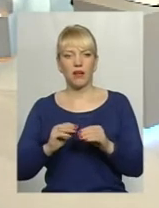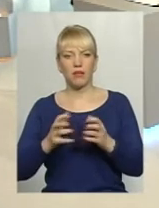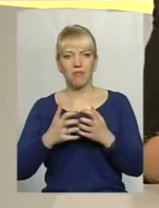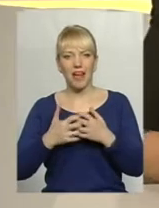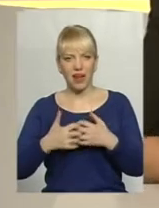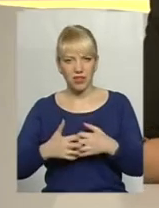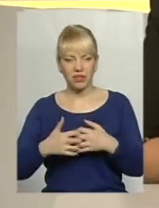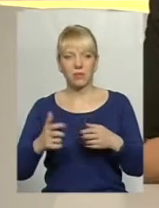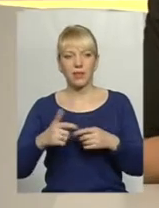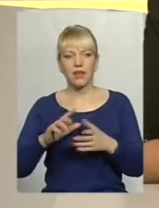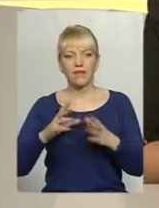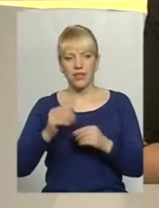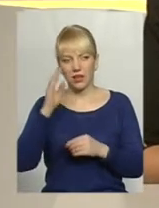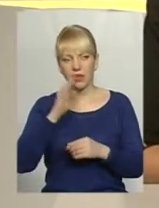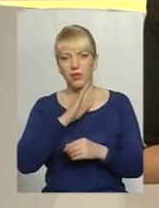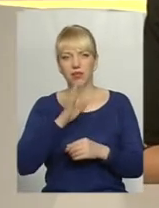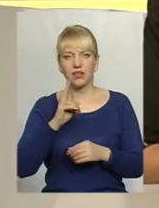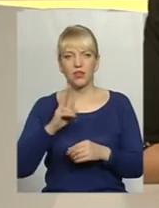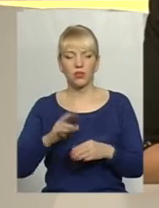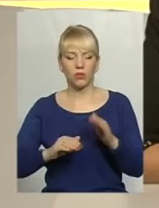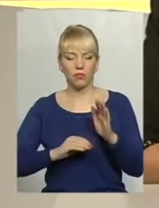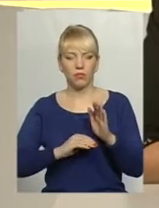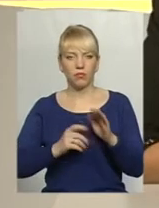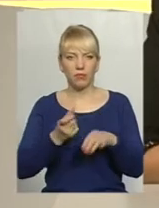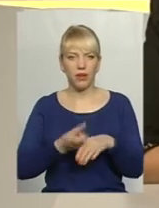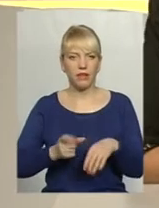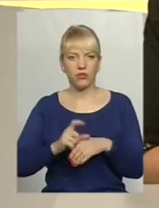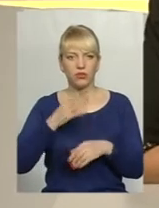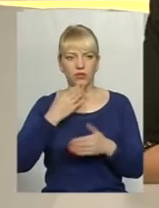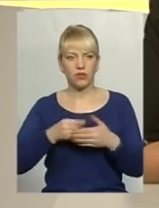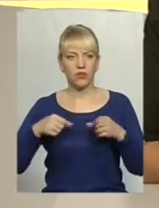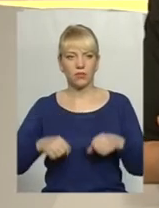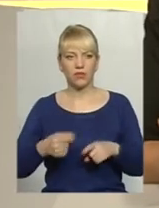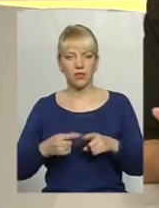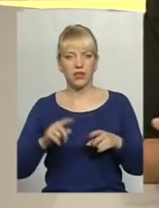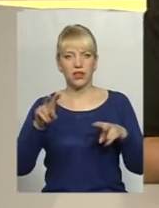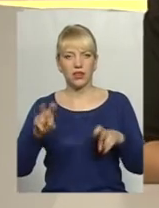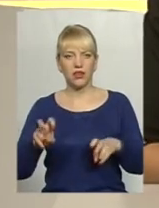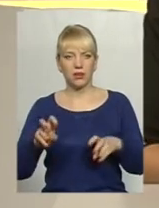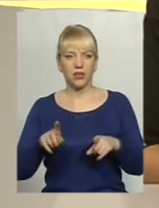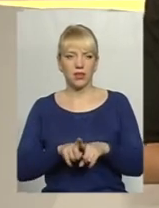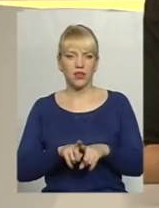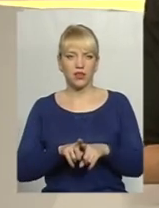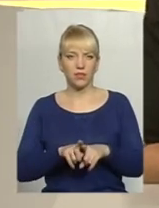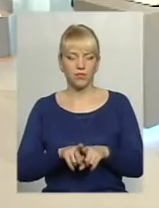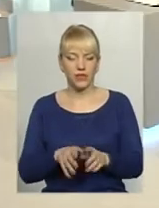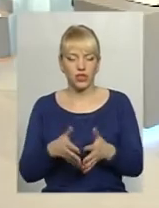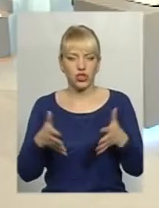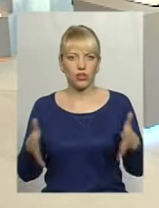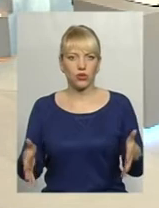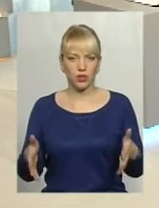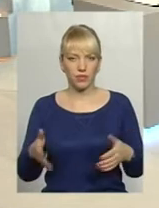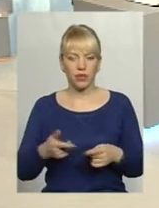Взагалі, батьки, які перевищують свої права, це така трошки тема широка. Адже